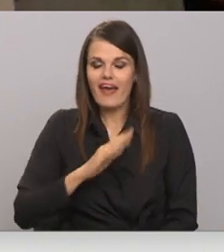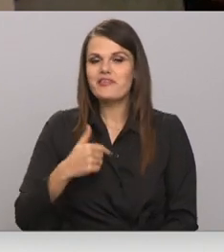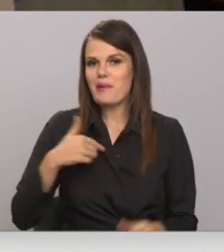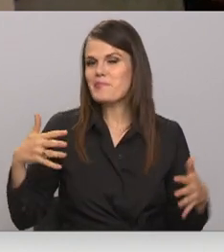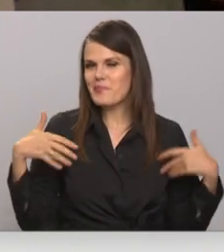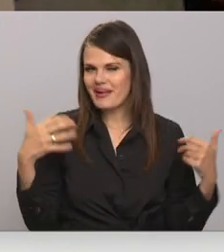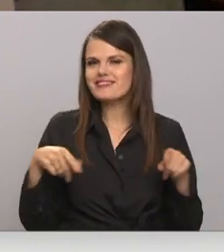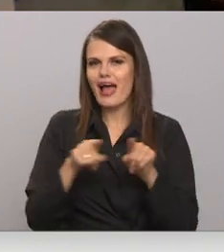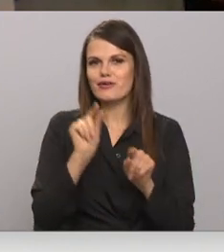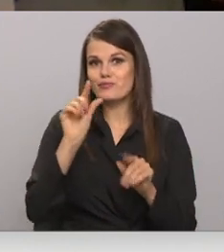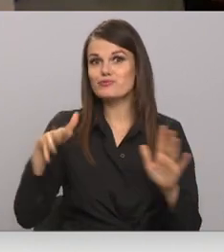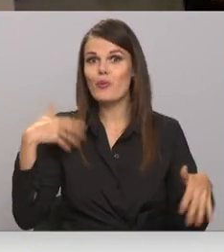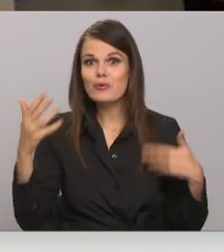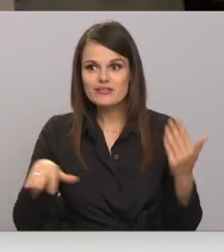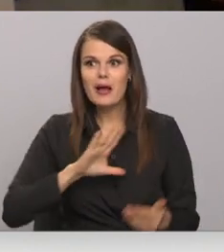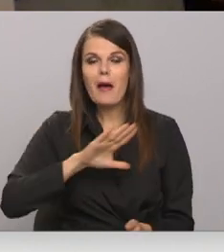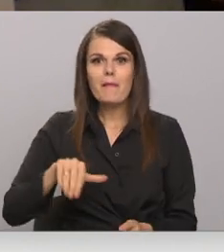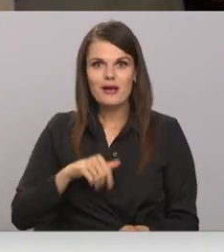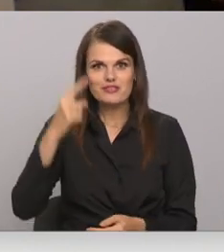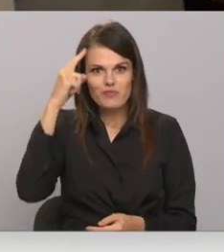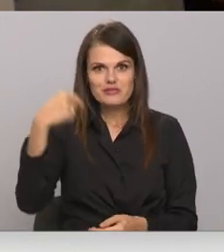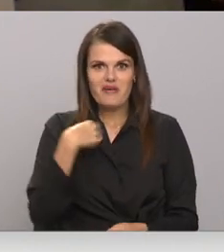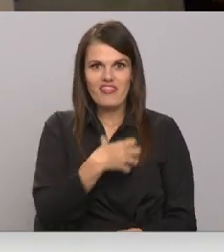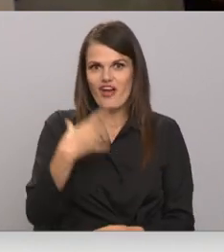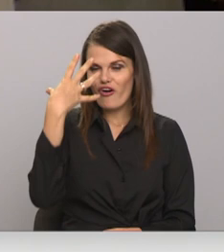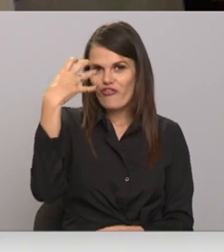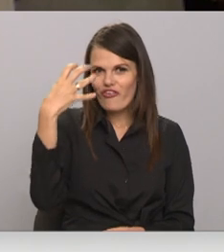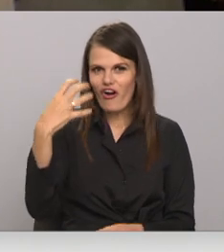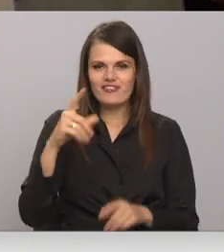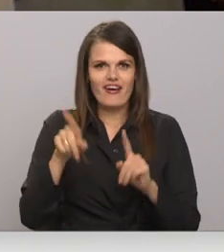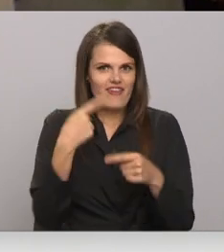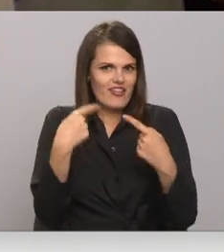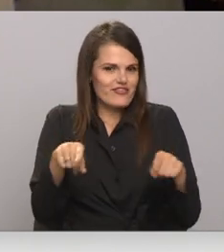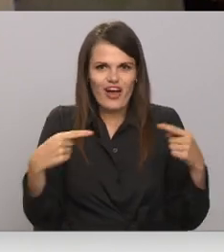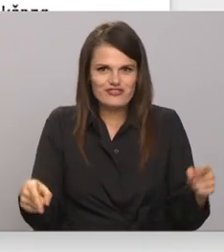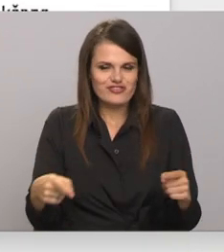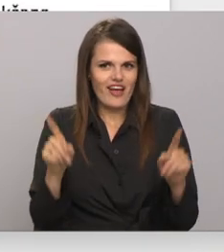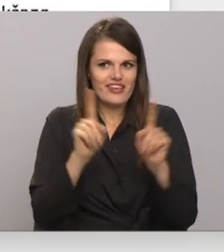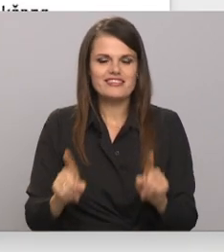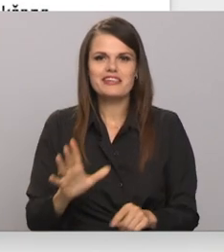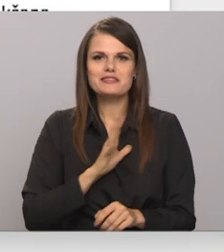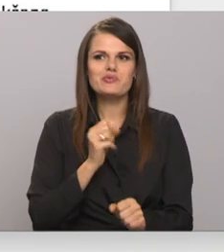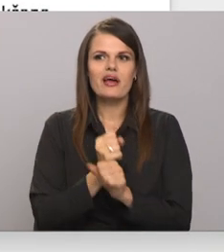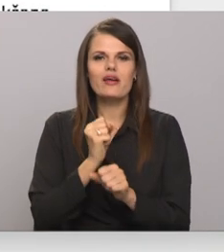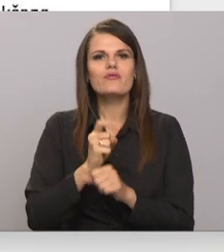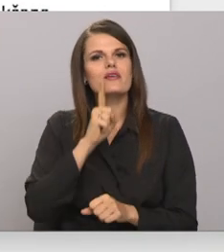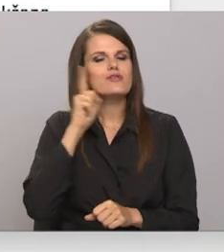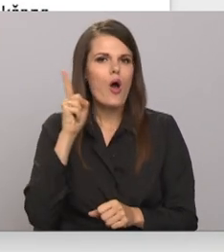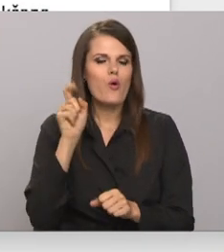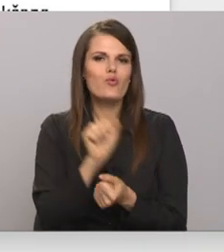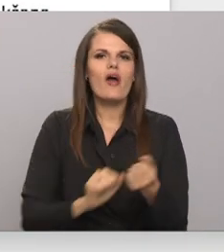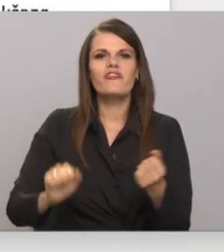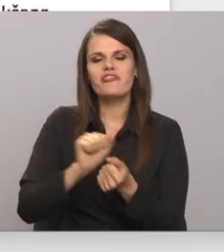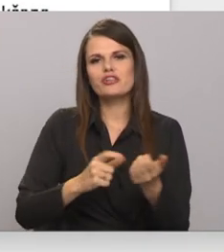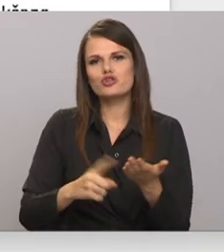uztraukusies, pēc tam, kad uzzināja, ka man vajadzēs fotografēties un vēl visādas noņemšanās. Jauno vides reportīru konkursu